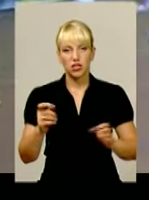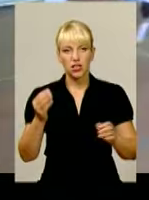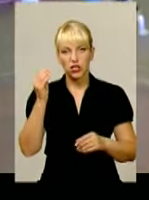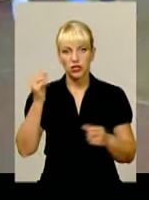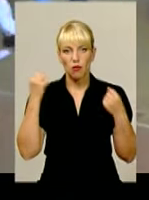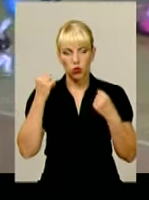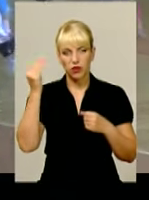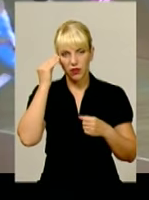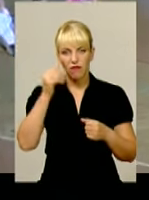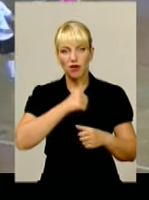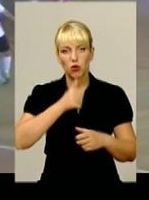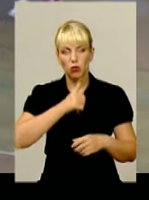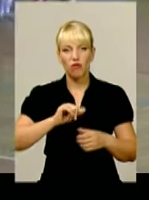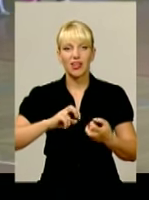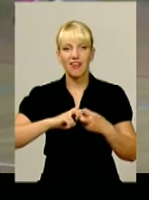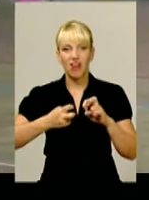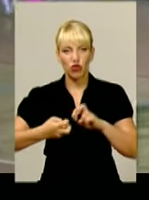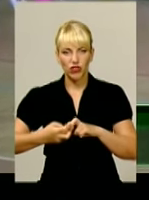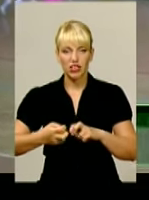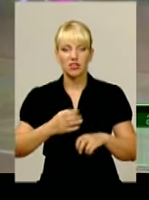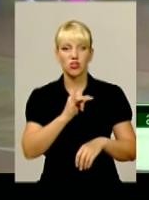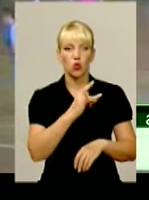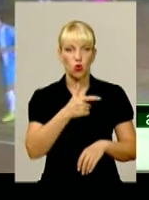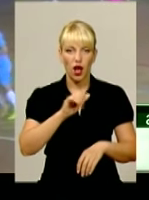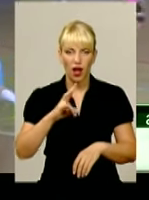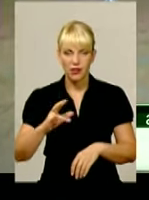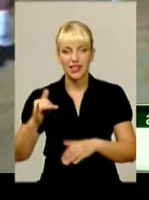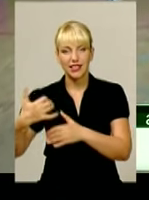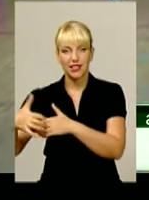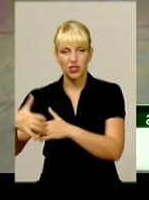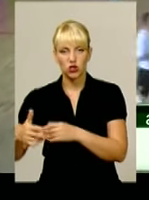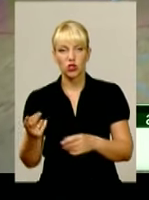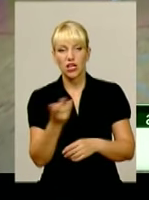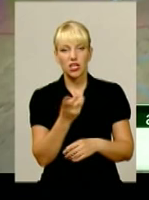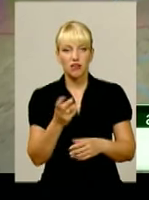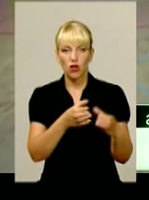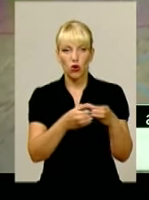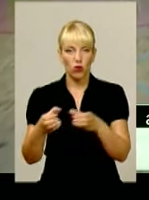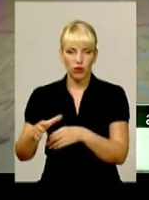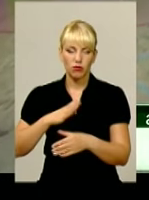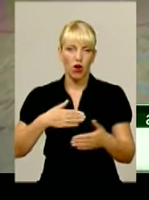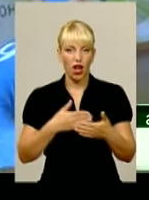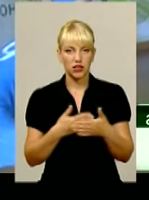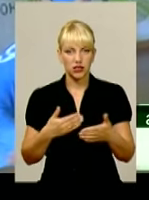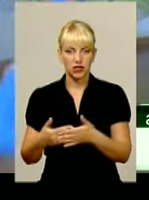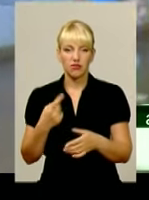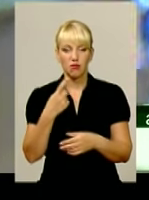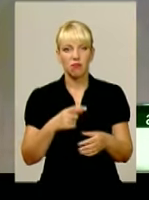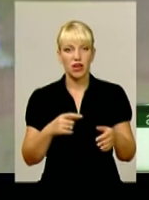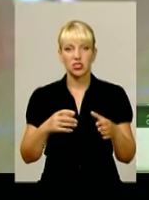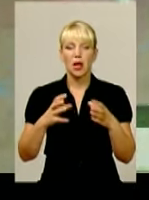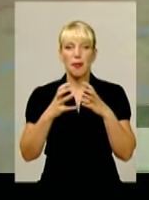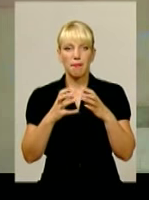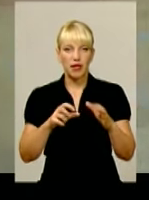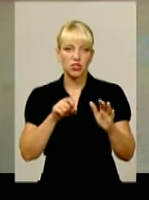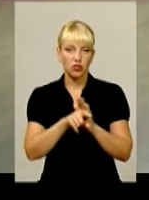талант випробовували Івано-Франківський «Ураган» та Херсонський «Продексим». Обидві команди зі старту зайняли активну позицію. Першими м'ячем у ворота поцілили